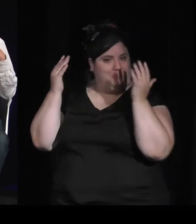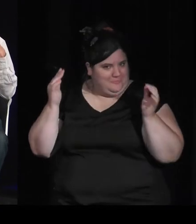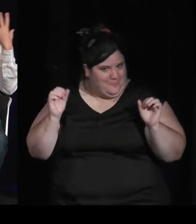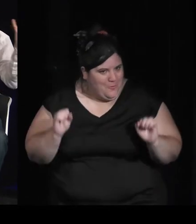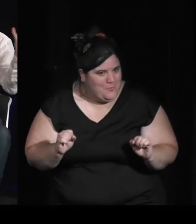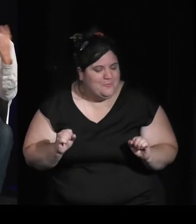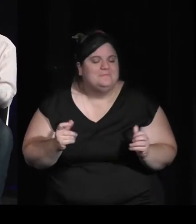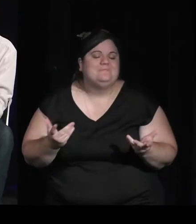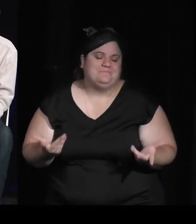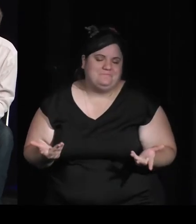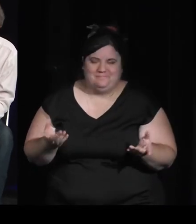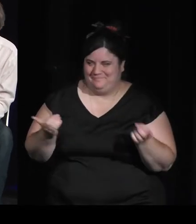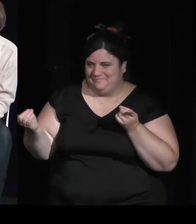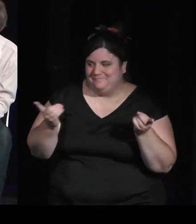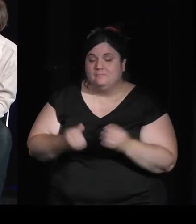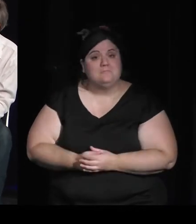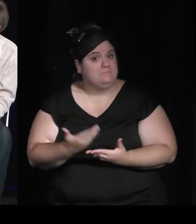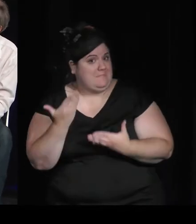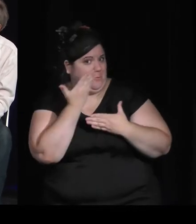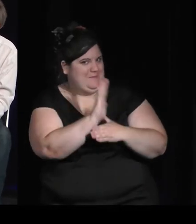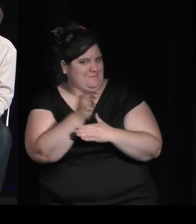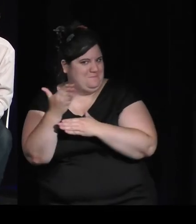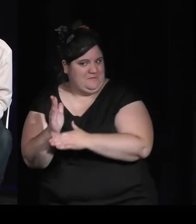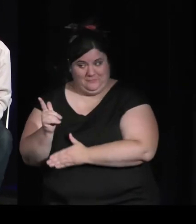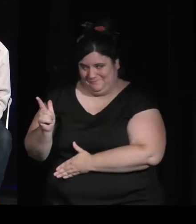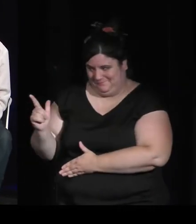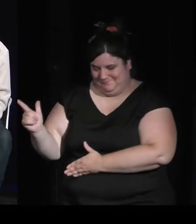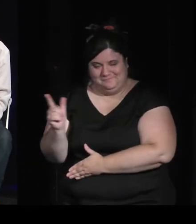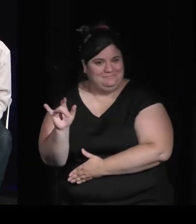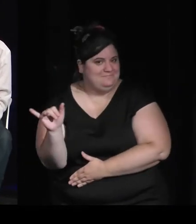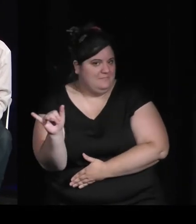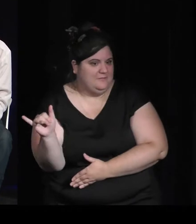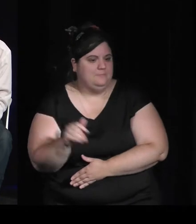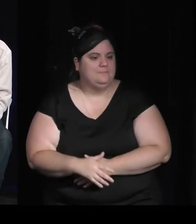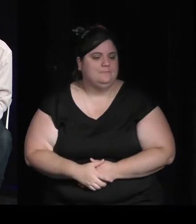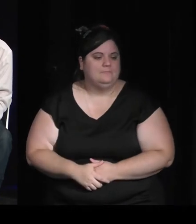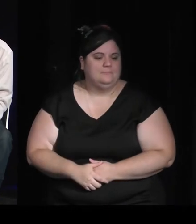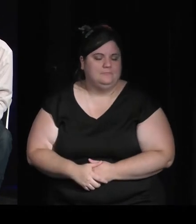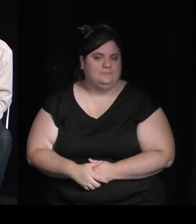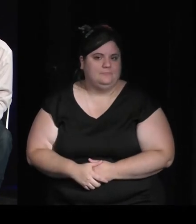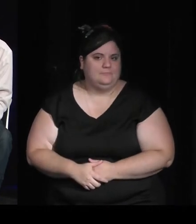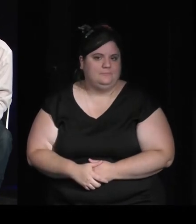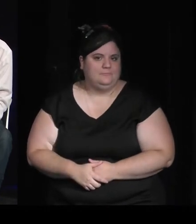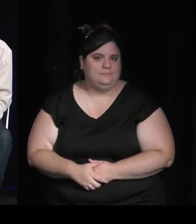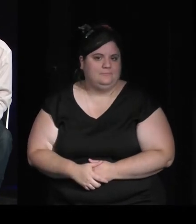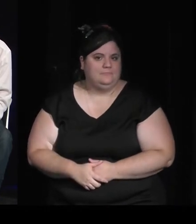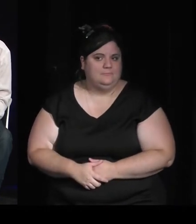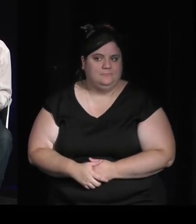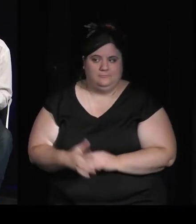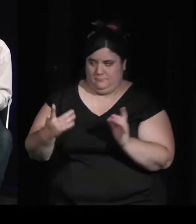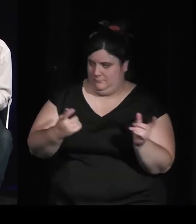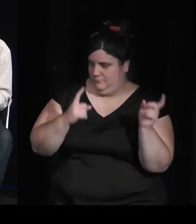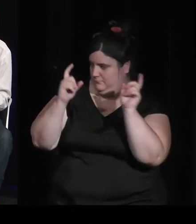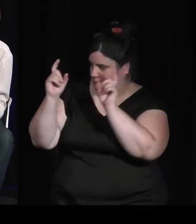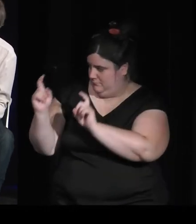vidéo. Je vais d'abord présenter mes interlocuteurs qui sont avec moi.